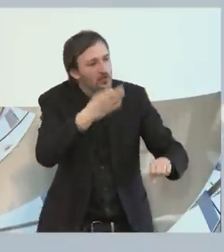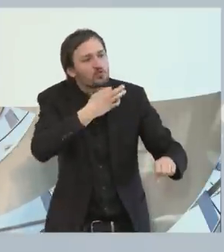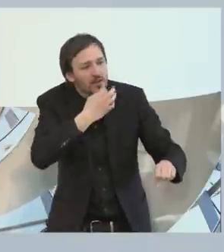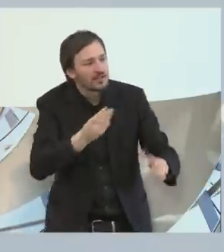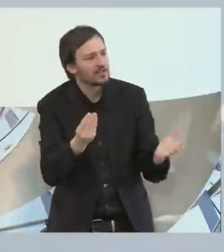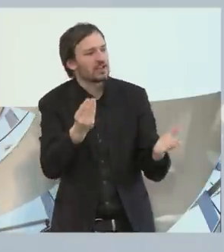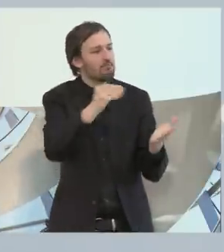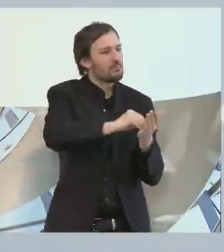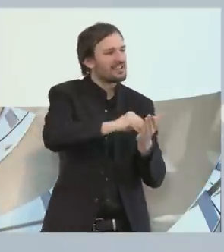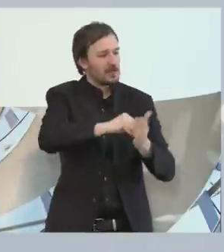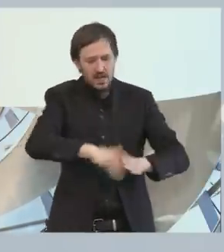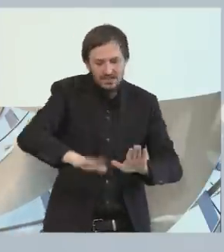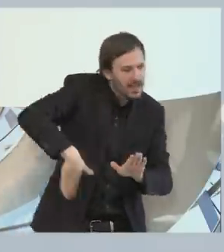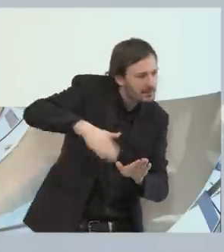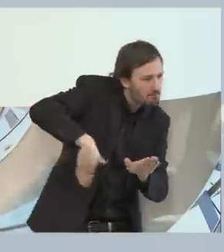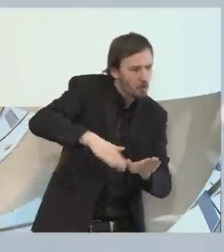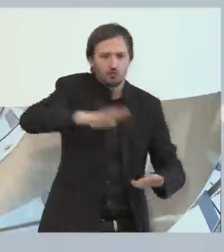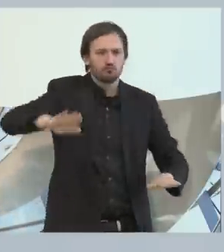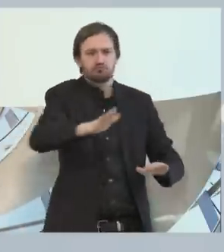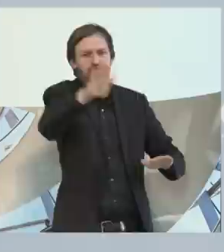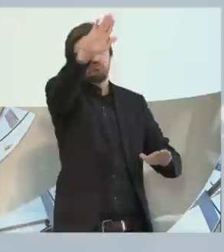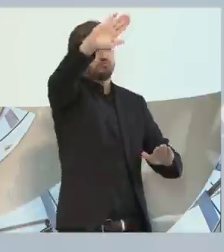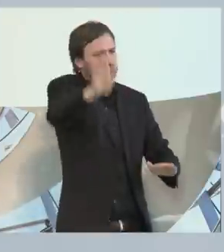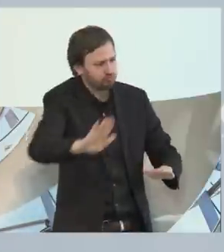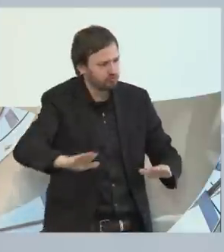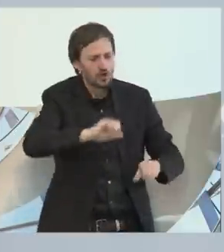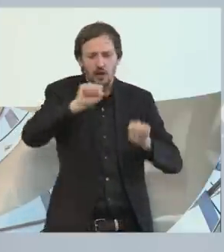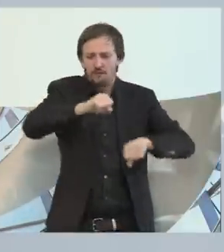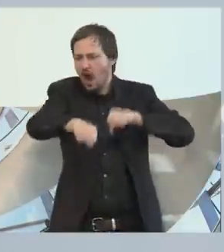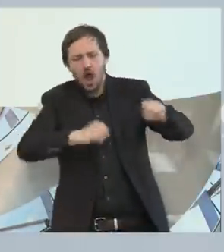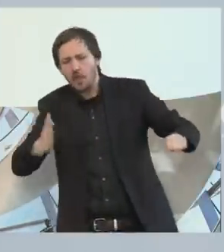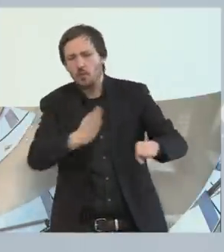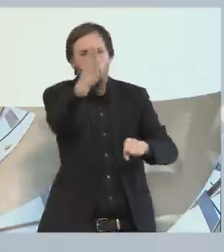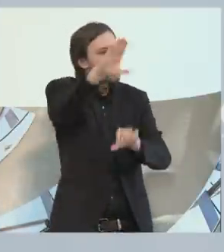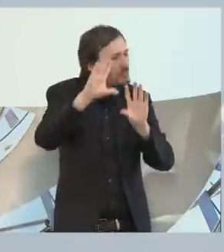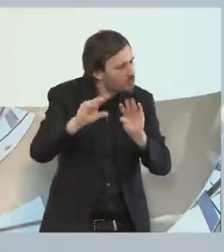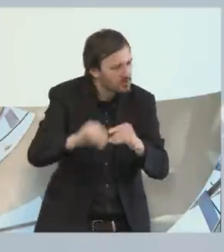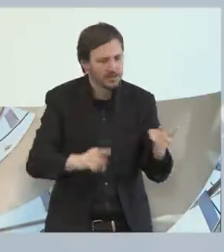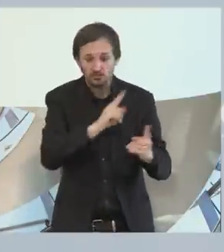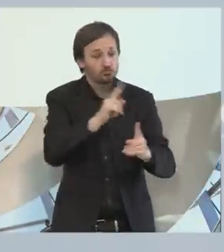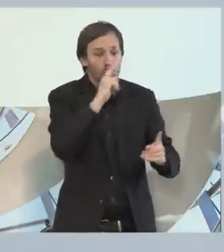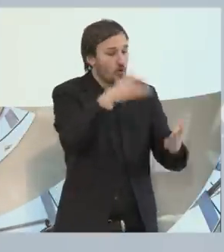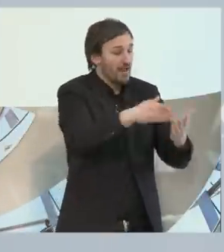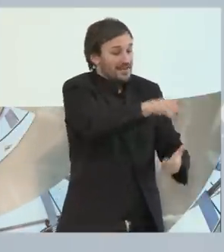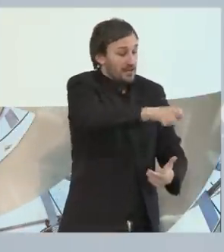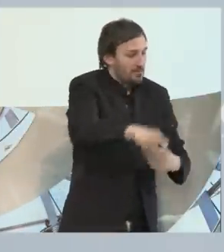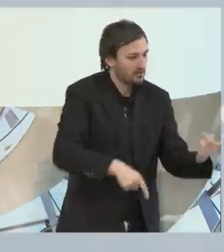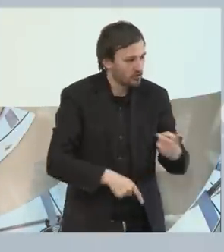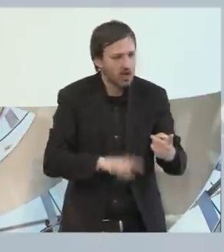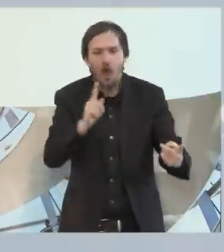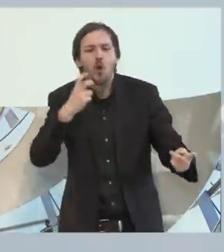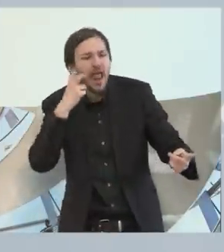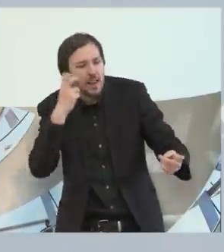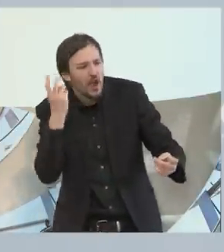ihren Skateboards, da sind auch Radfahrer unterwegs, die sie nutzen können. Auch ältere